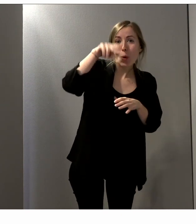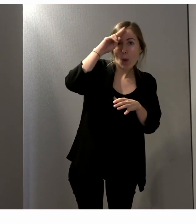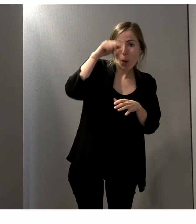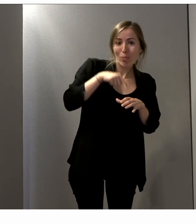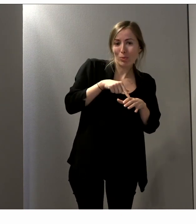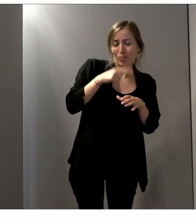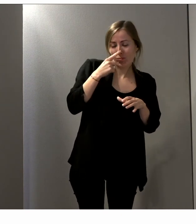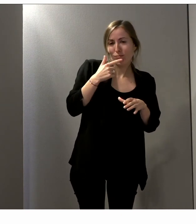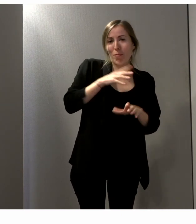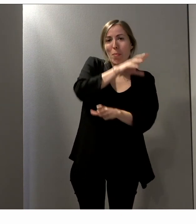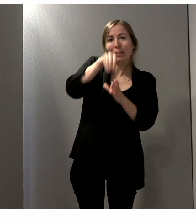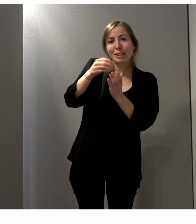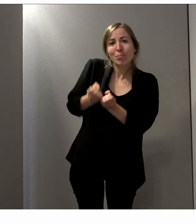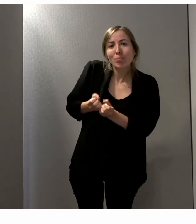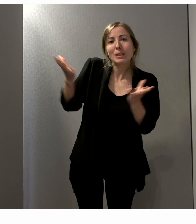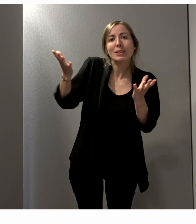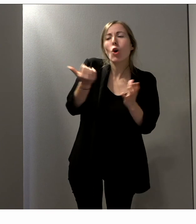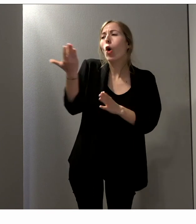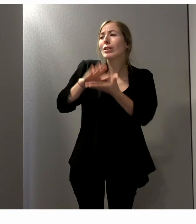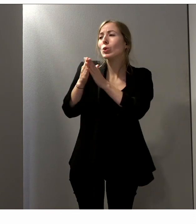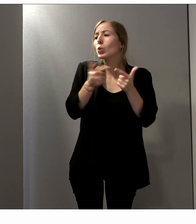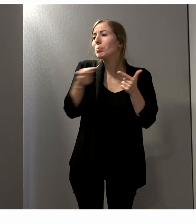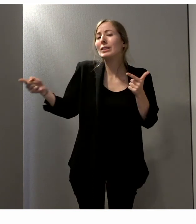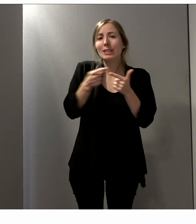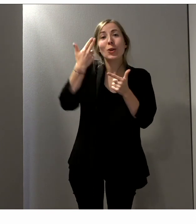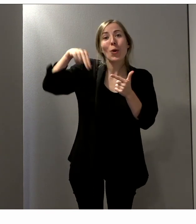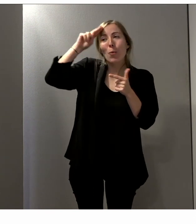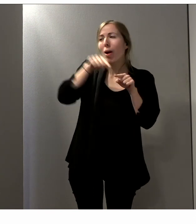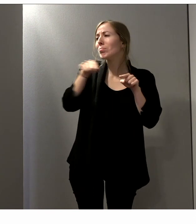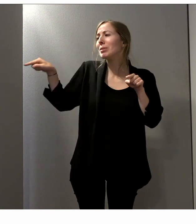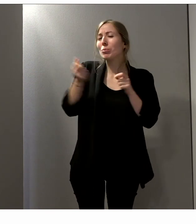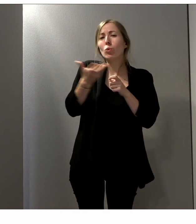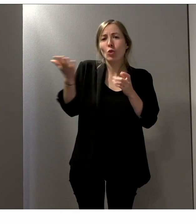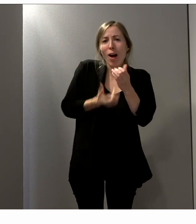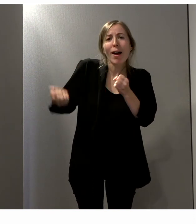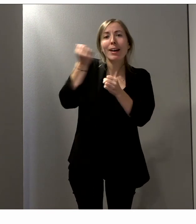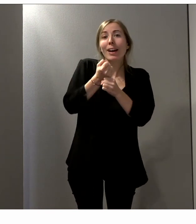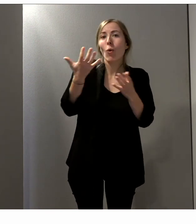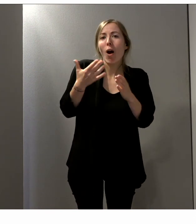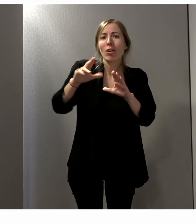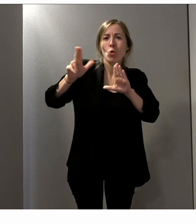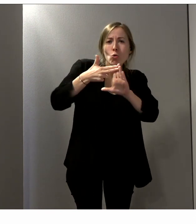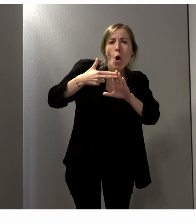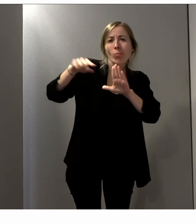'origine avec d'autres associations au niveau européen pour l'élaboration des normes et de standards.